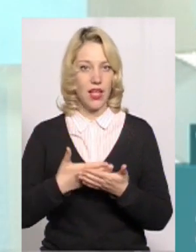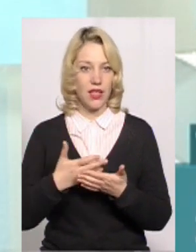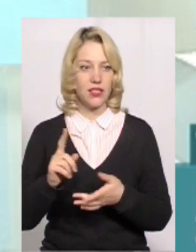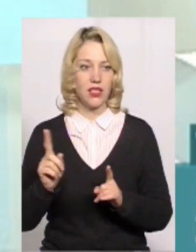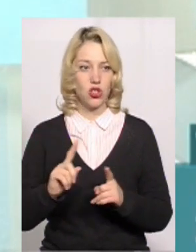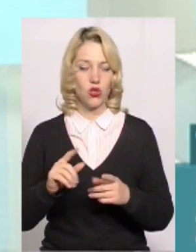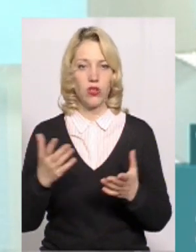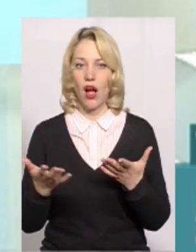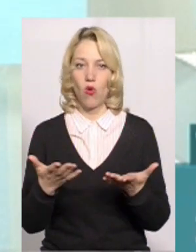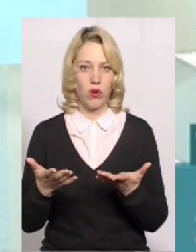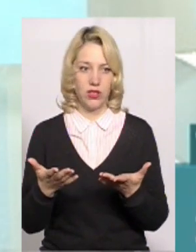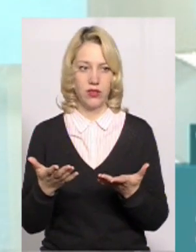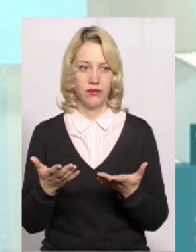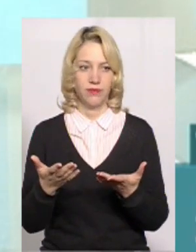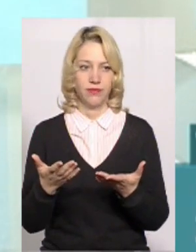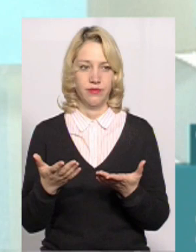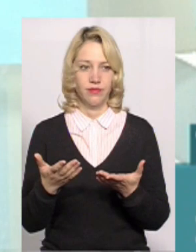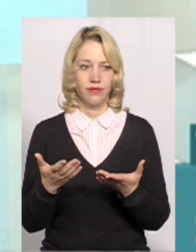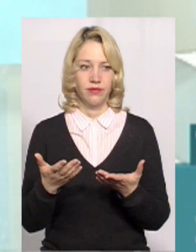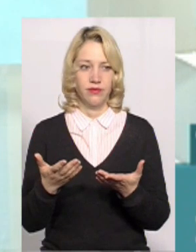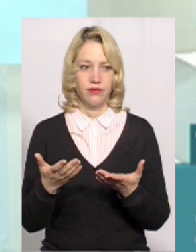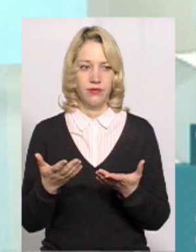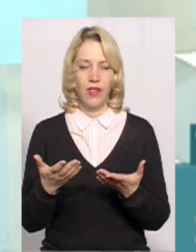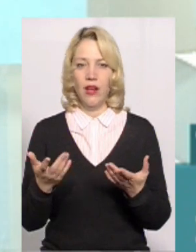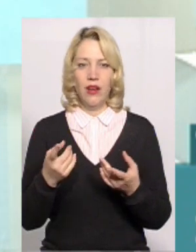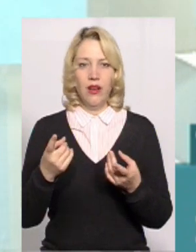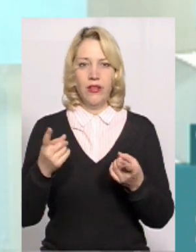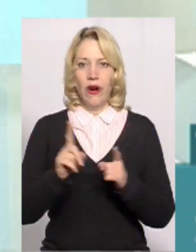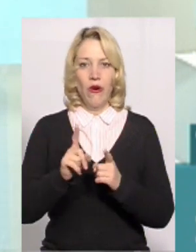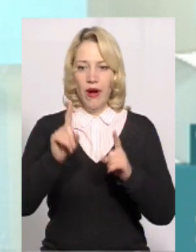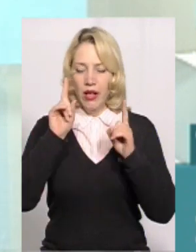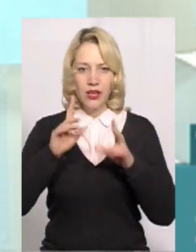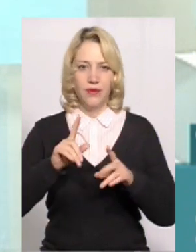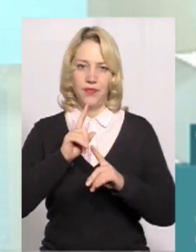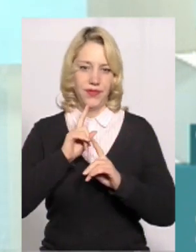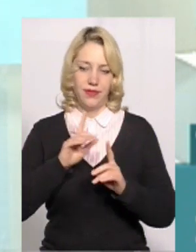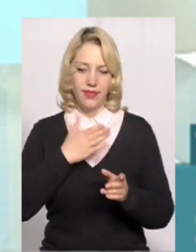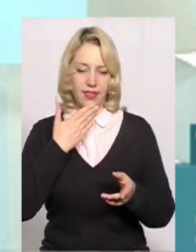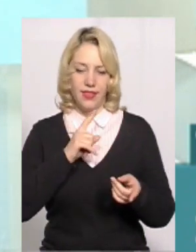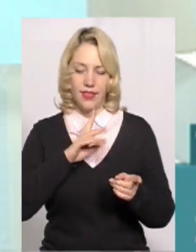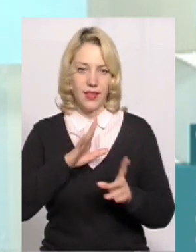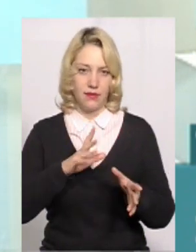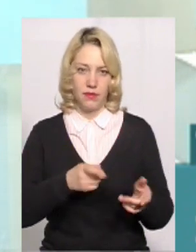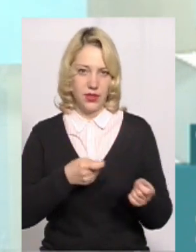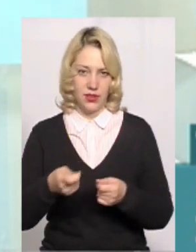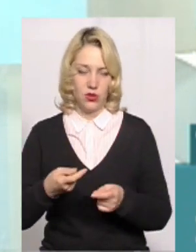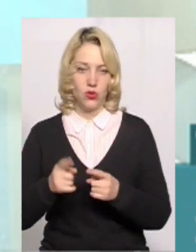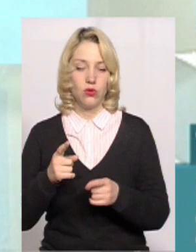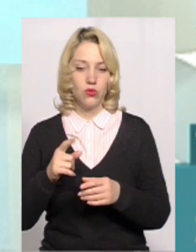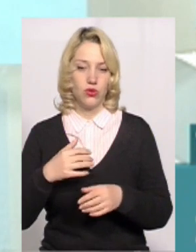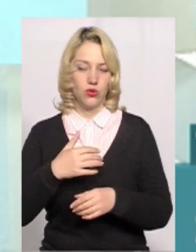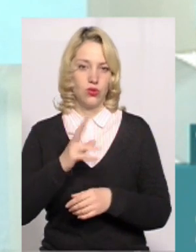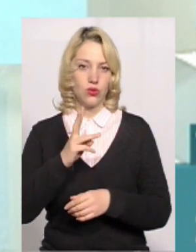чогось непередбачуваного не принесуть. Тому що, у всякому разі,